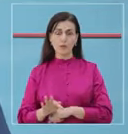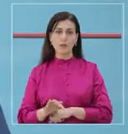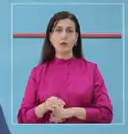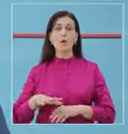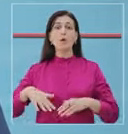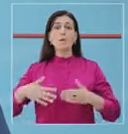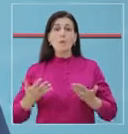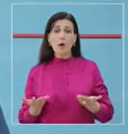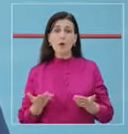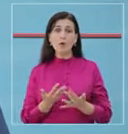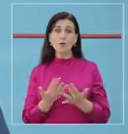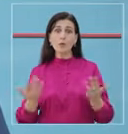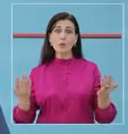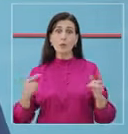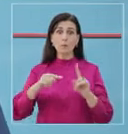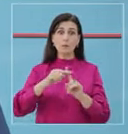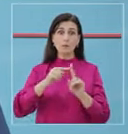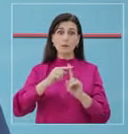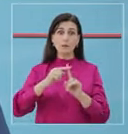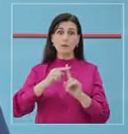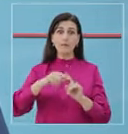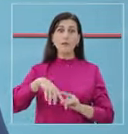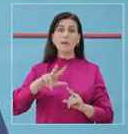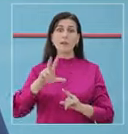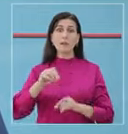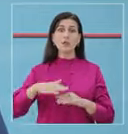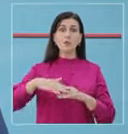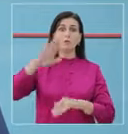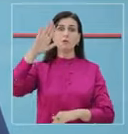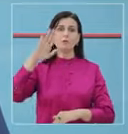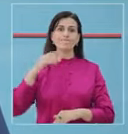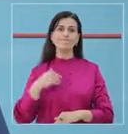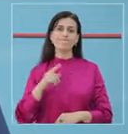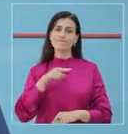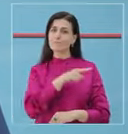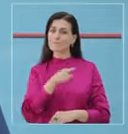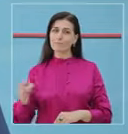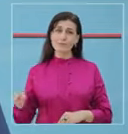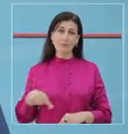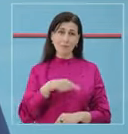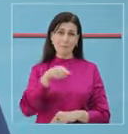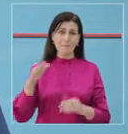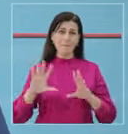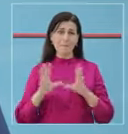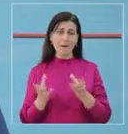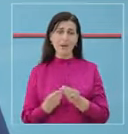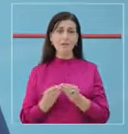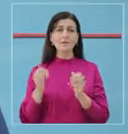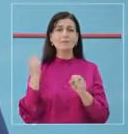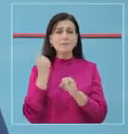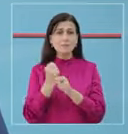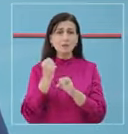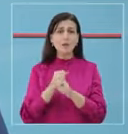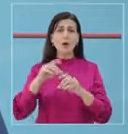rasteve aktive ka kaluar 300. Prandaj të punojmë të gjithë së bashku në mënyrë që t'a